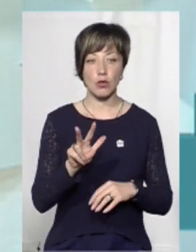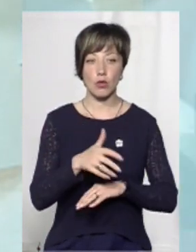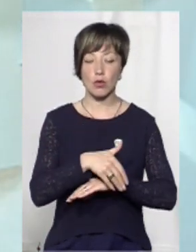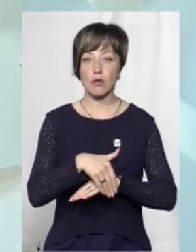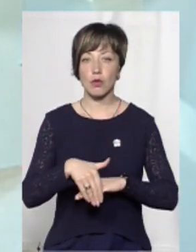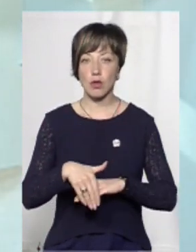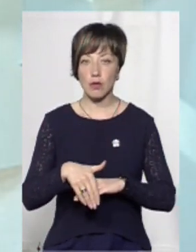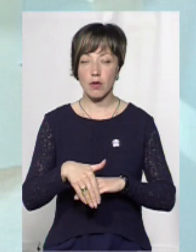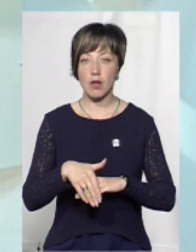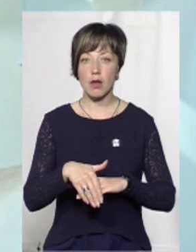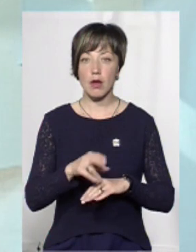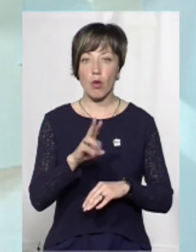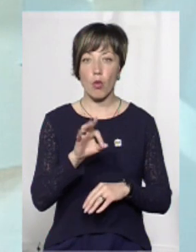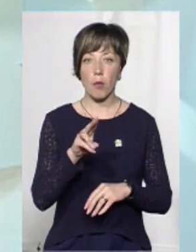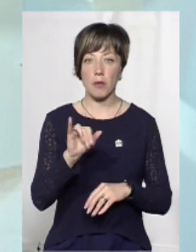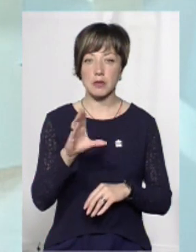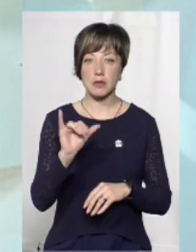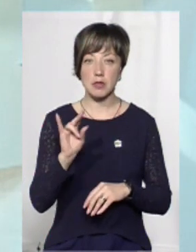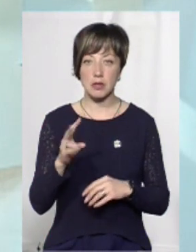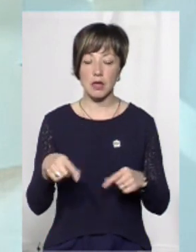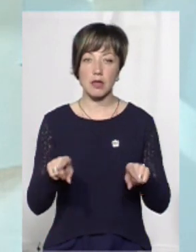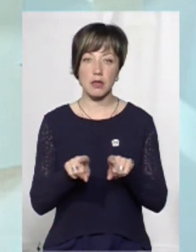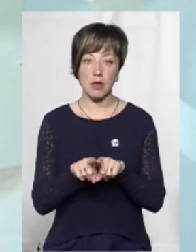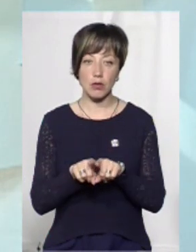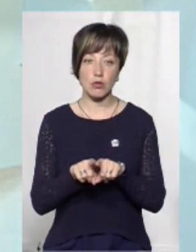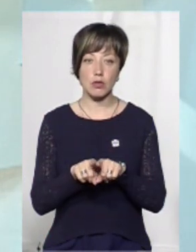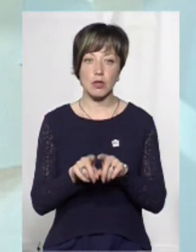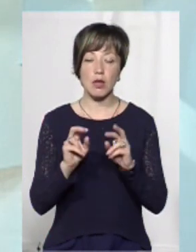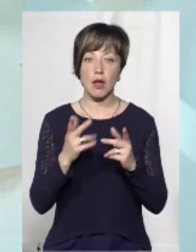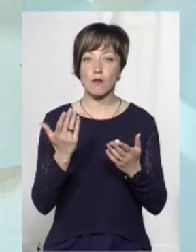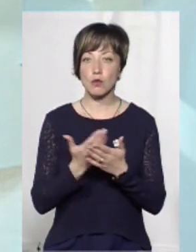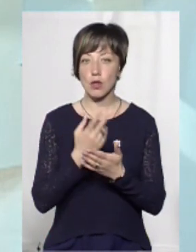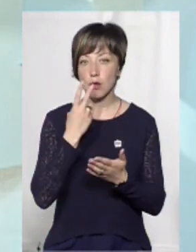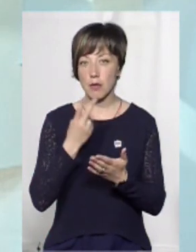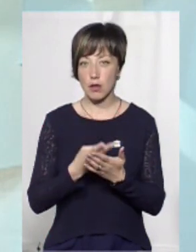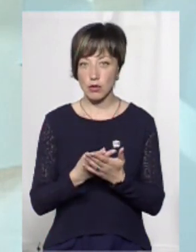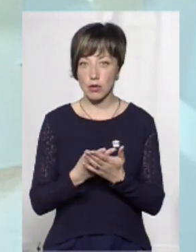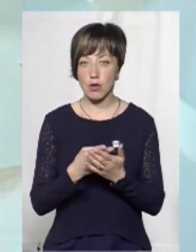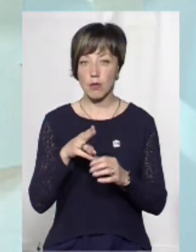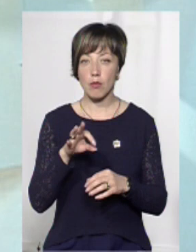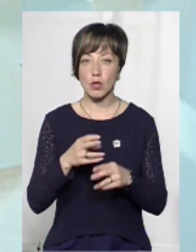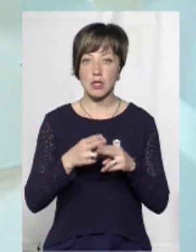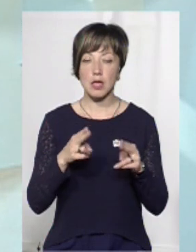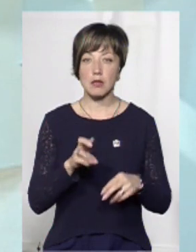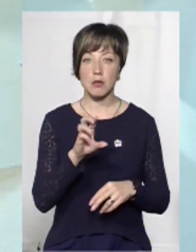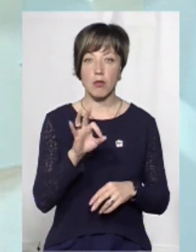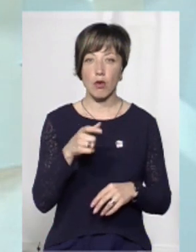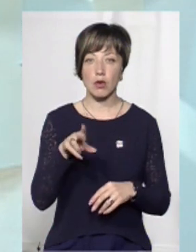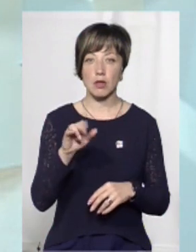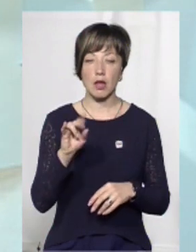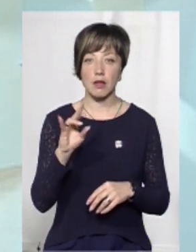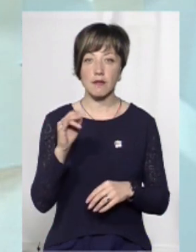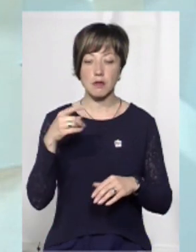дворів по населеному пункту Капестин, а також, як вже в сюжеті бачили, по станції Богданівці це